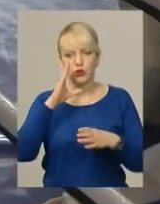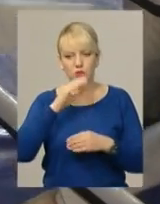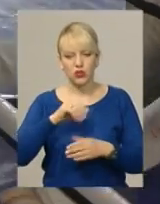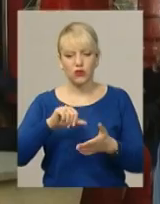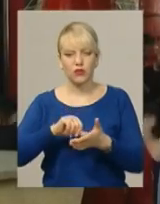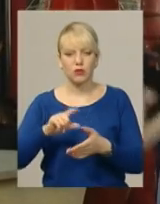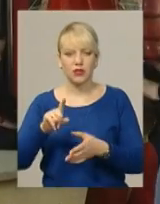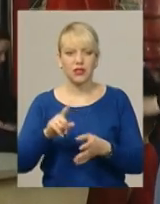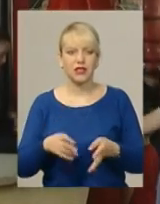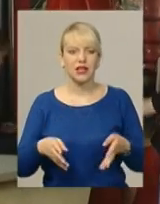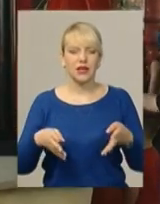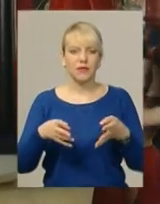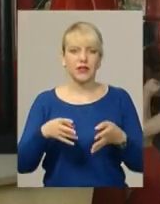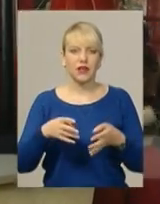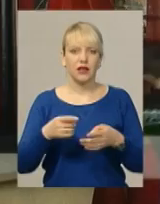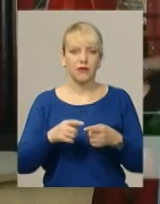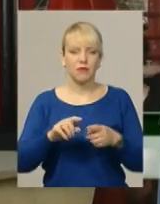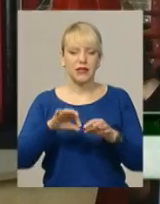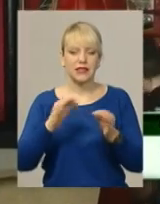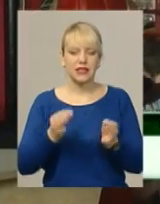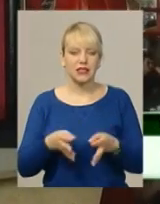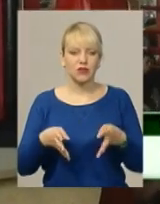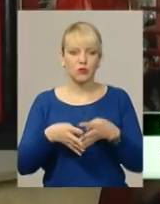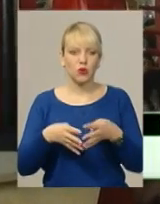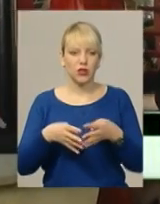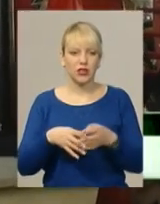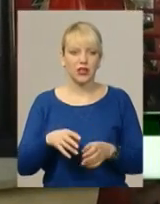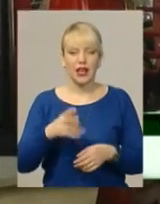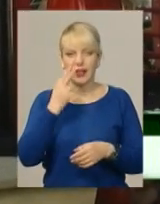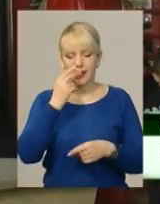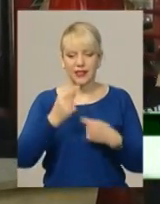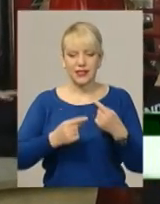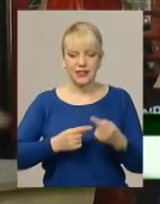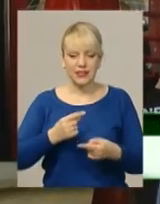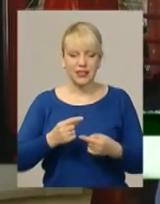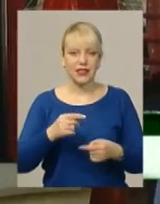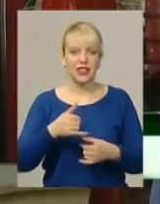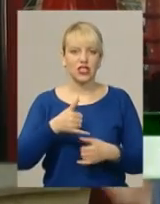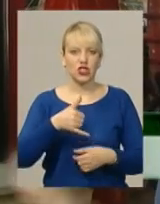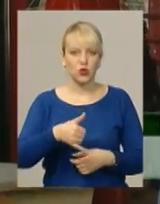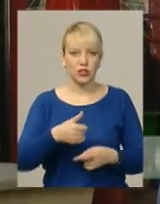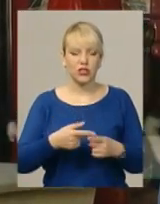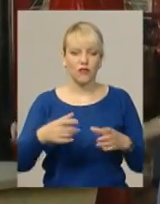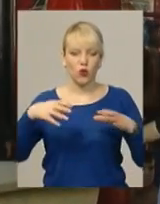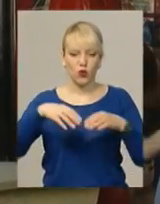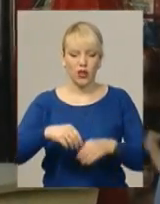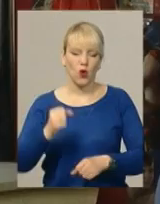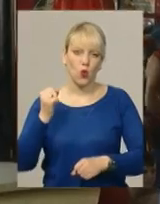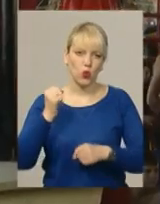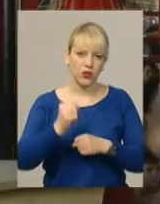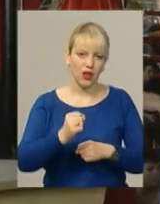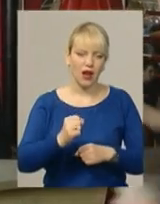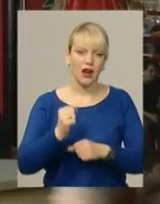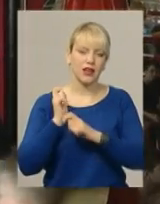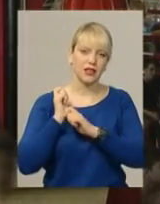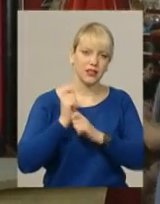споріднені. Традиційне японське джио-джитсу, воно включає в себе удари руками і ногами, китки в стільці і боротьба